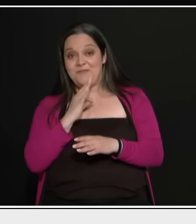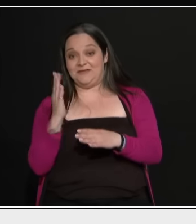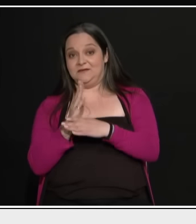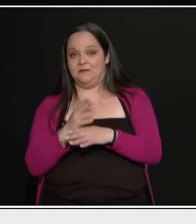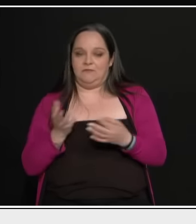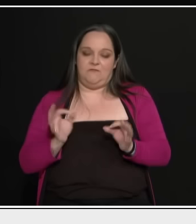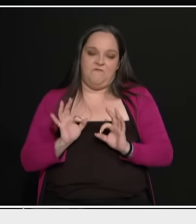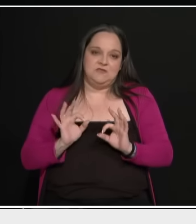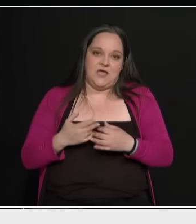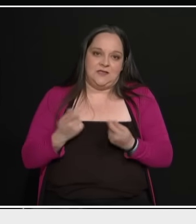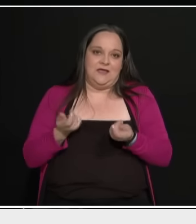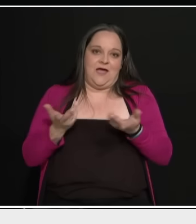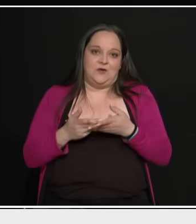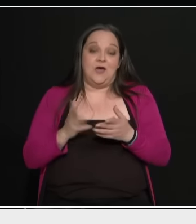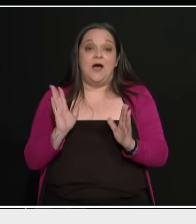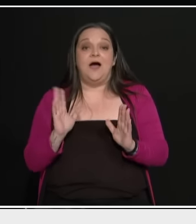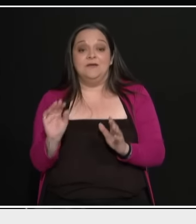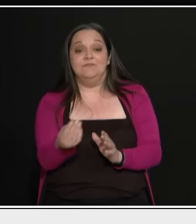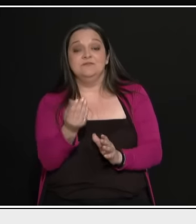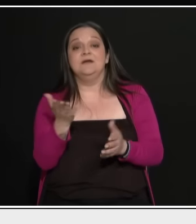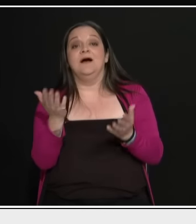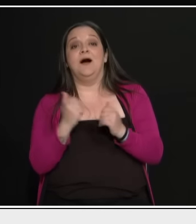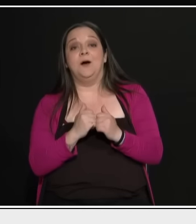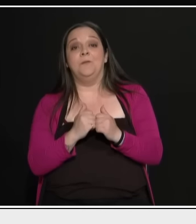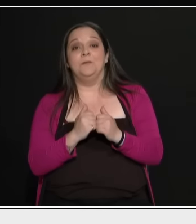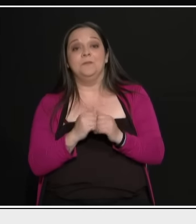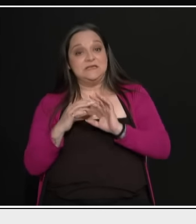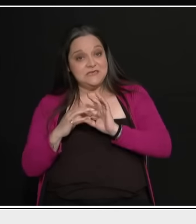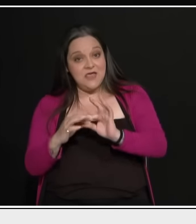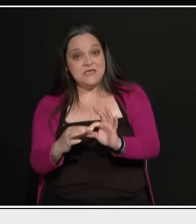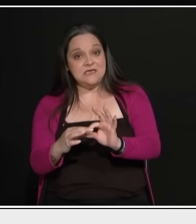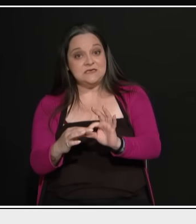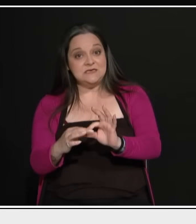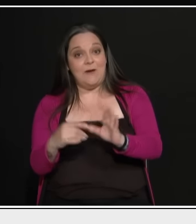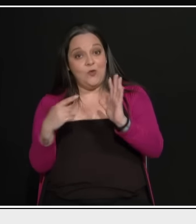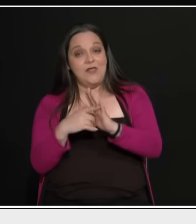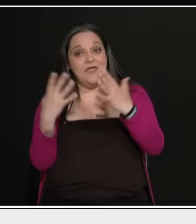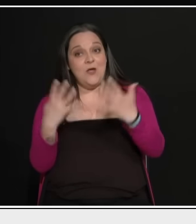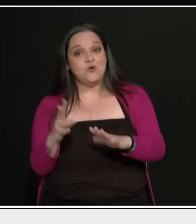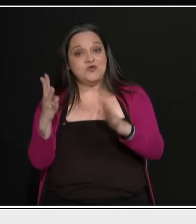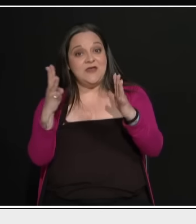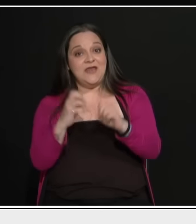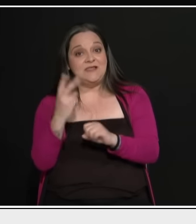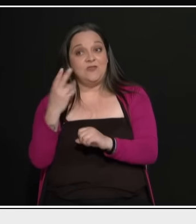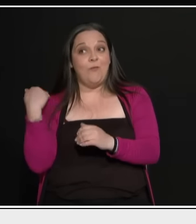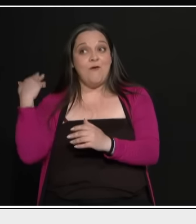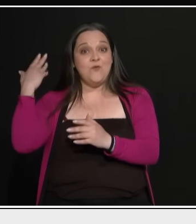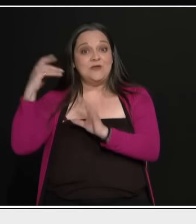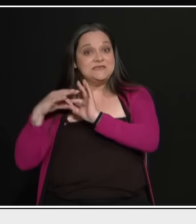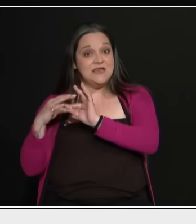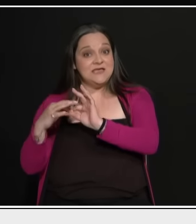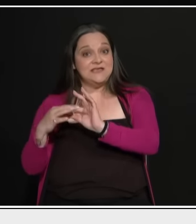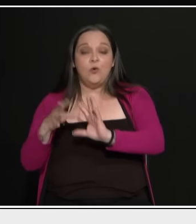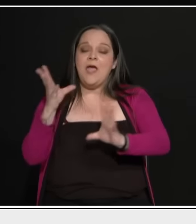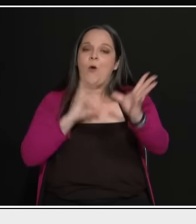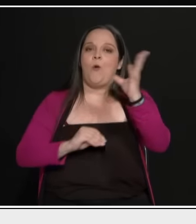τι κάνουν. Αν δεν μπείτε, ο πρόεδρος συνεχίζει όπως έρχεται από το 92 ή μπορεί να βάλετε και ένα τέλος σε αυτή